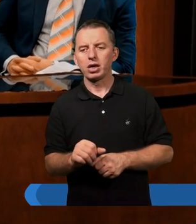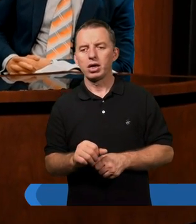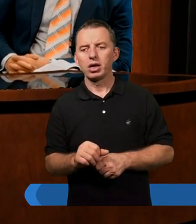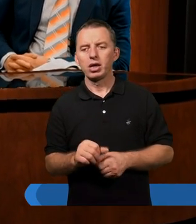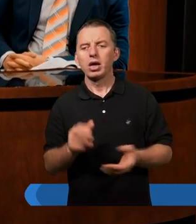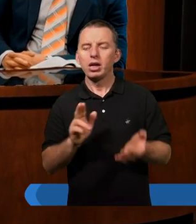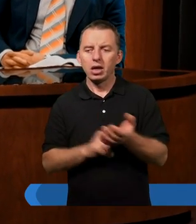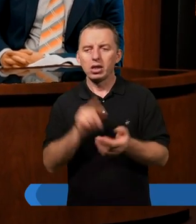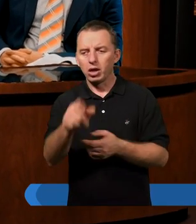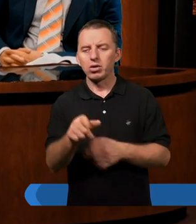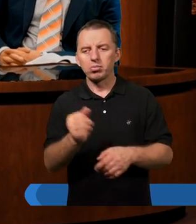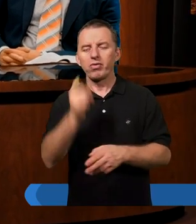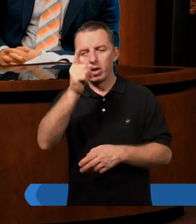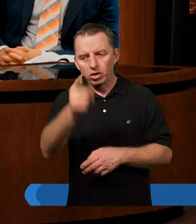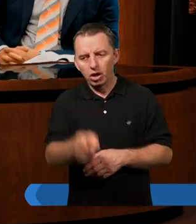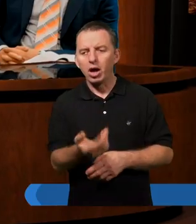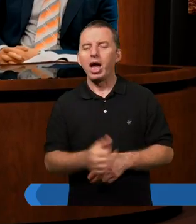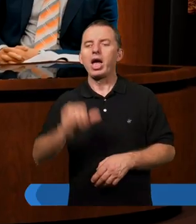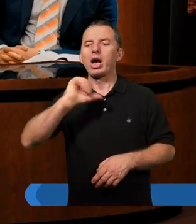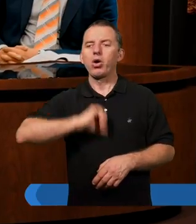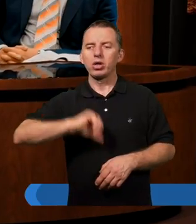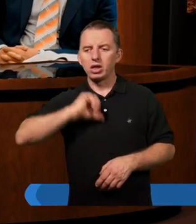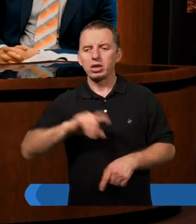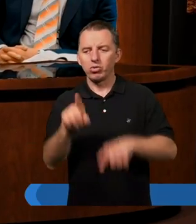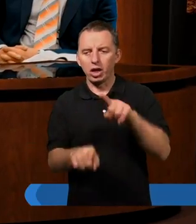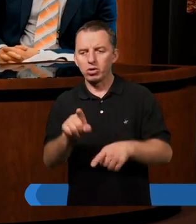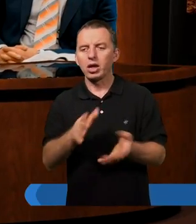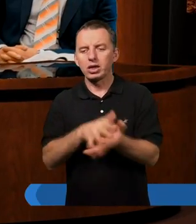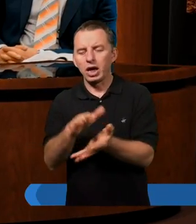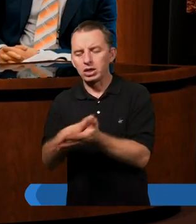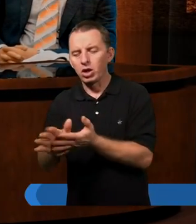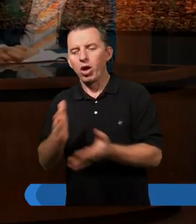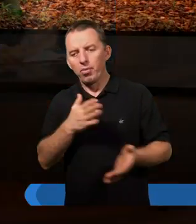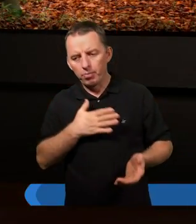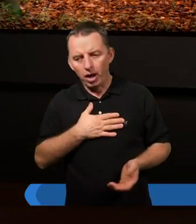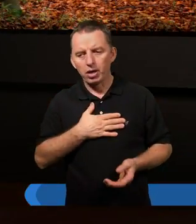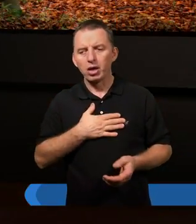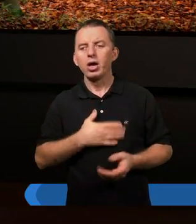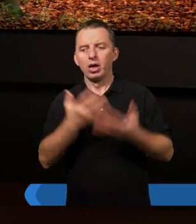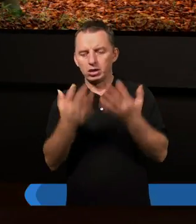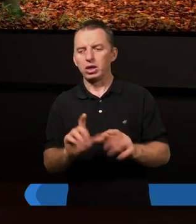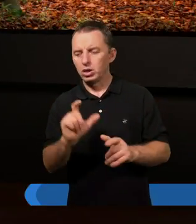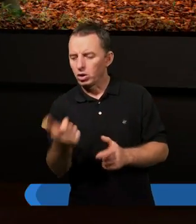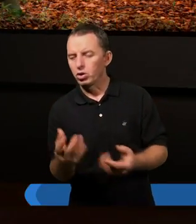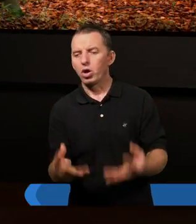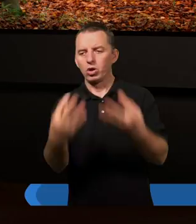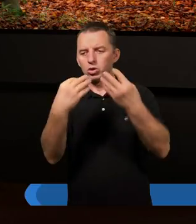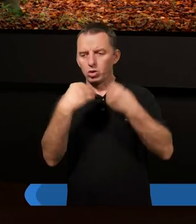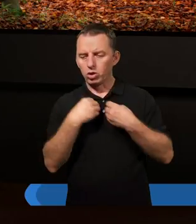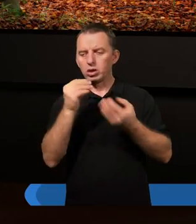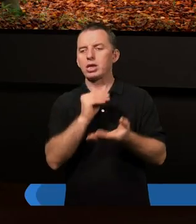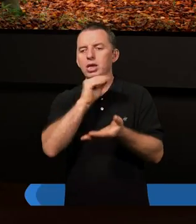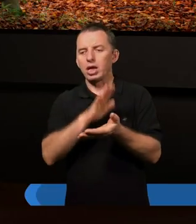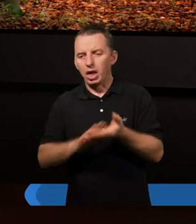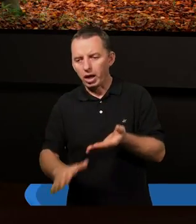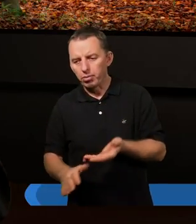mamy naturę skażoną, egoistyczną. A jeżeli ktoś chce coś dać za darmo, no, to